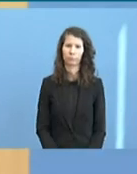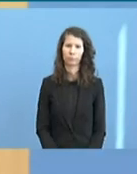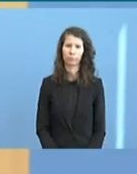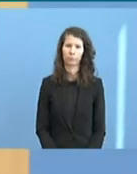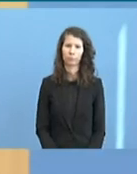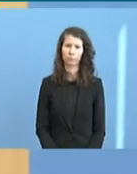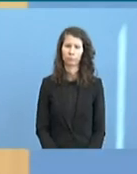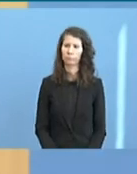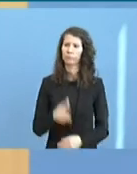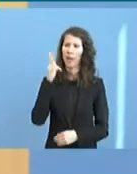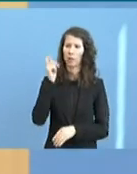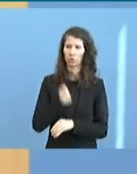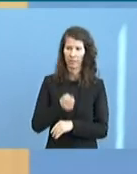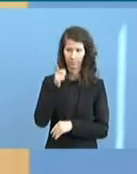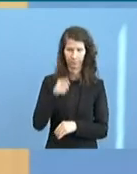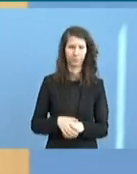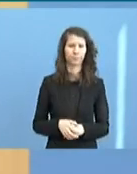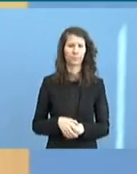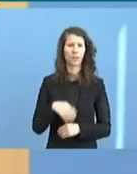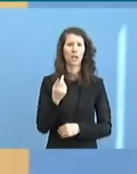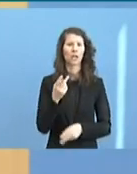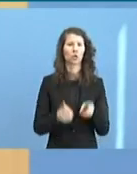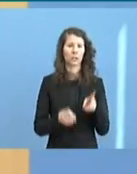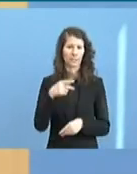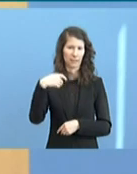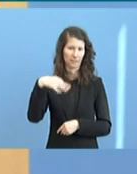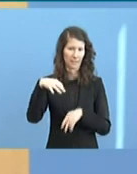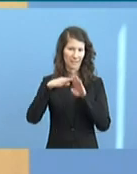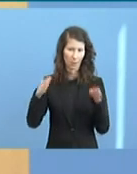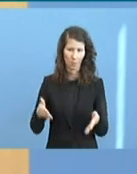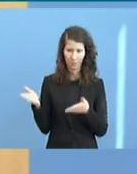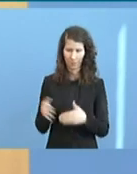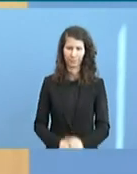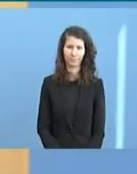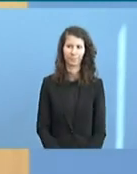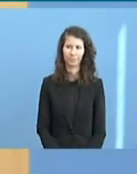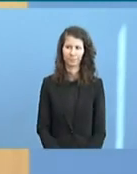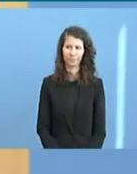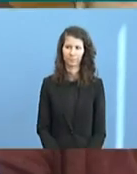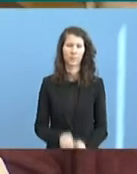Herr Schmidt. Eine Frage ans Justizministerium zum Thema Mieten.